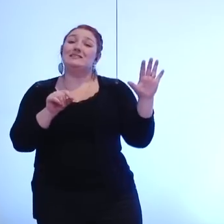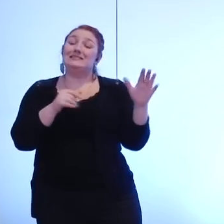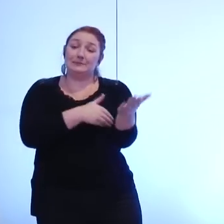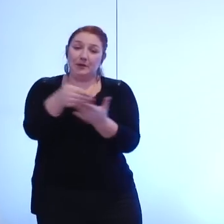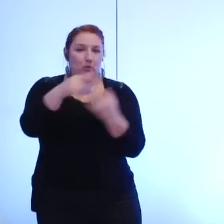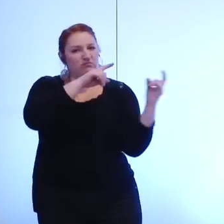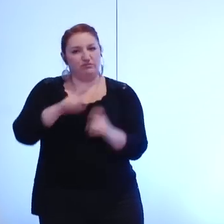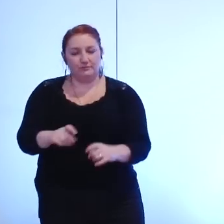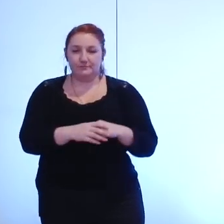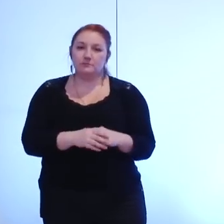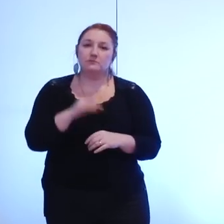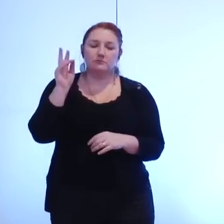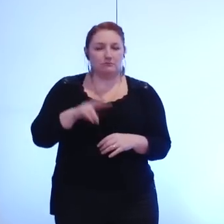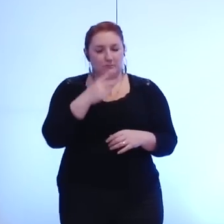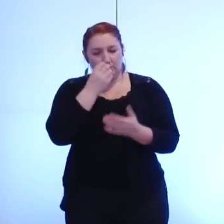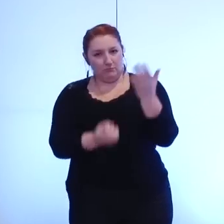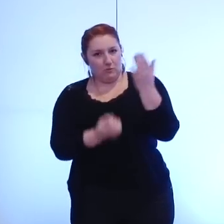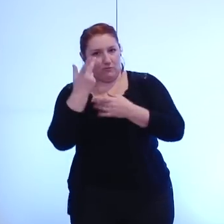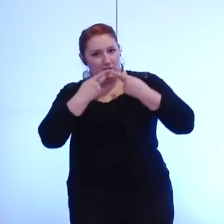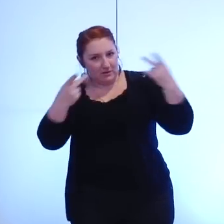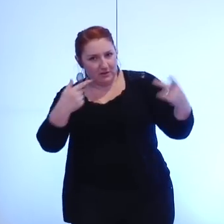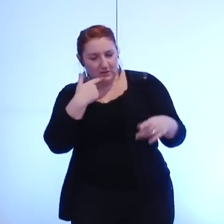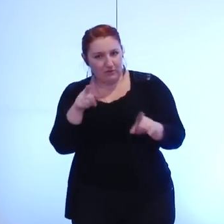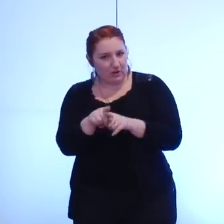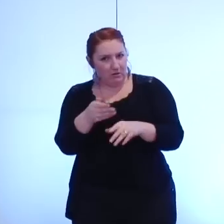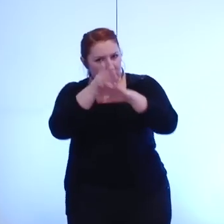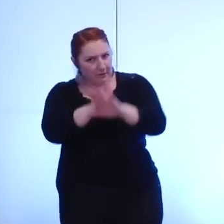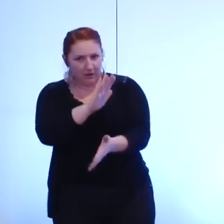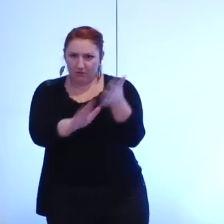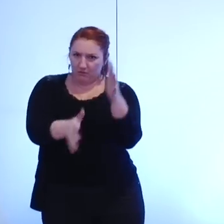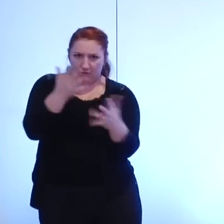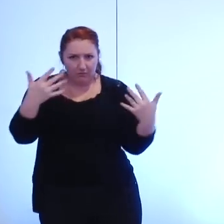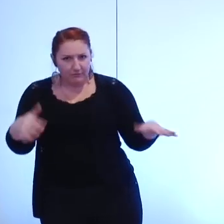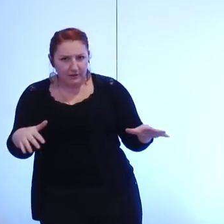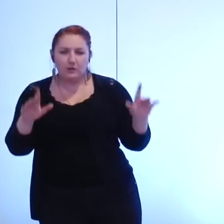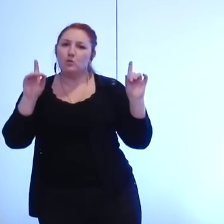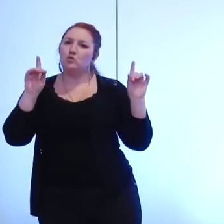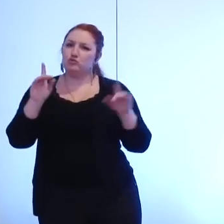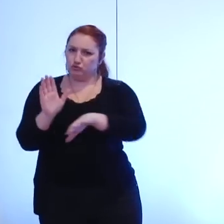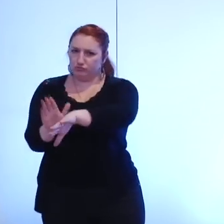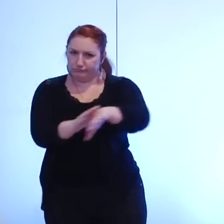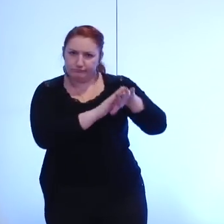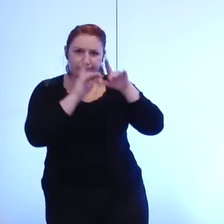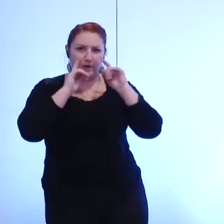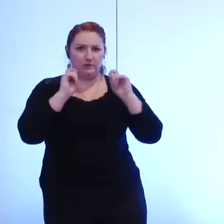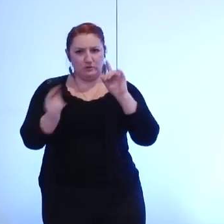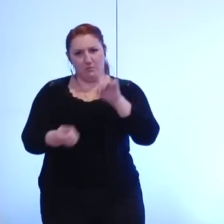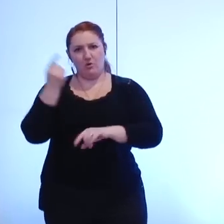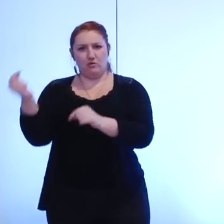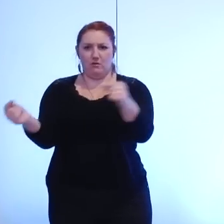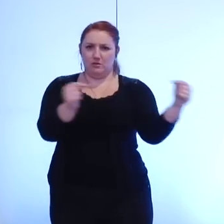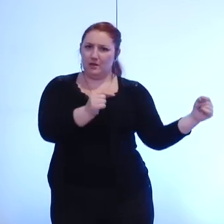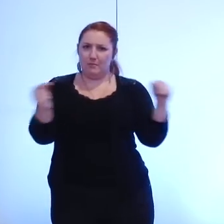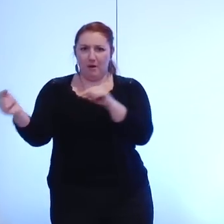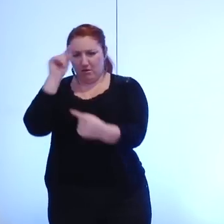tout est déjà ficelé, nous vous demandons d'agir afin de conserver toute sa place au débat d'orientation budgétaire, qui doit